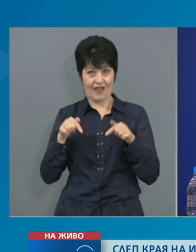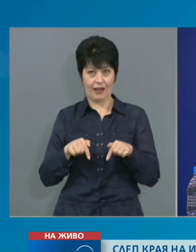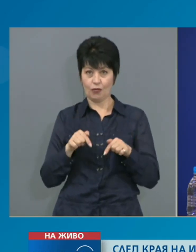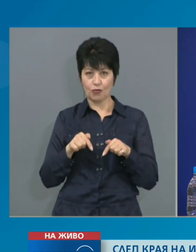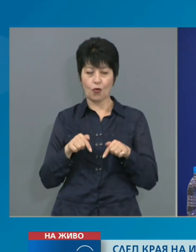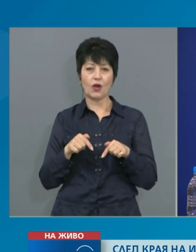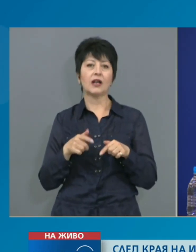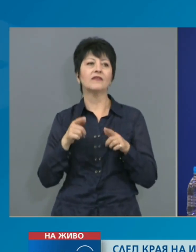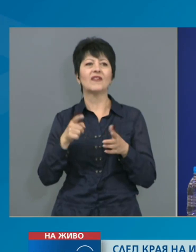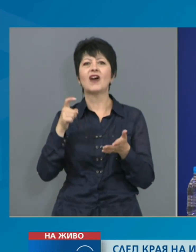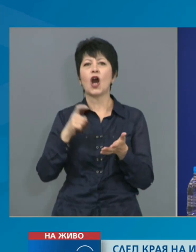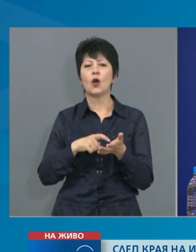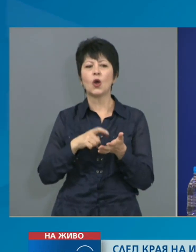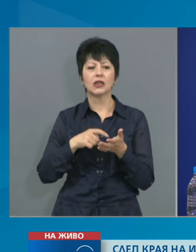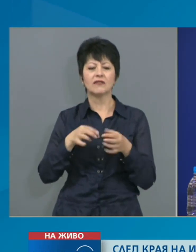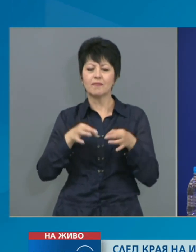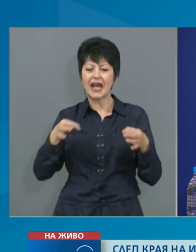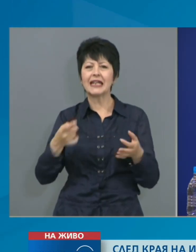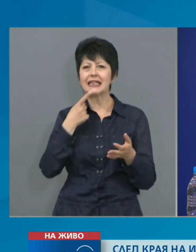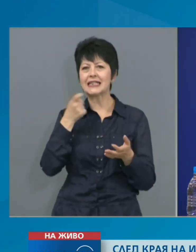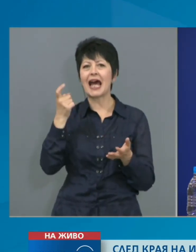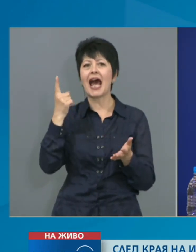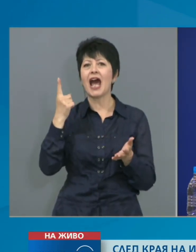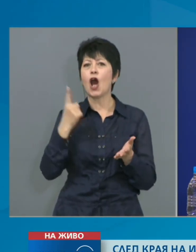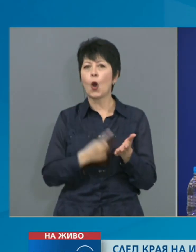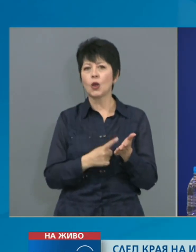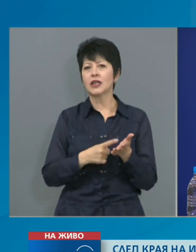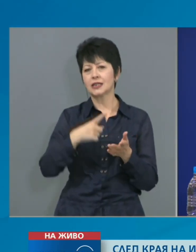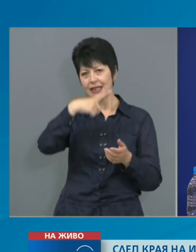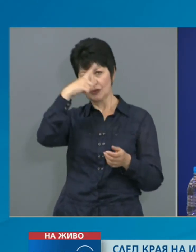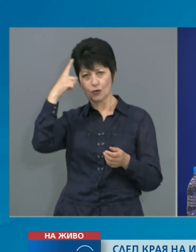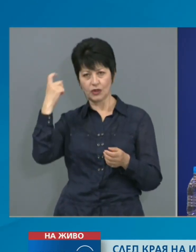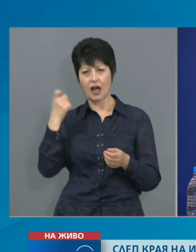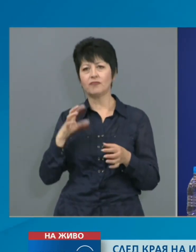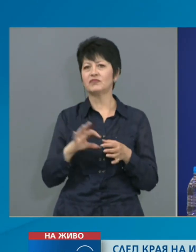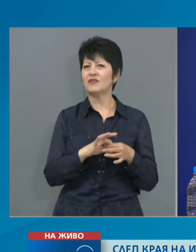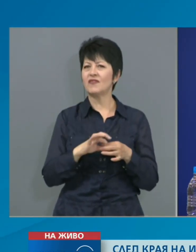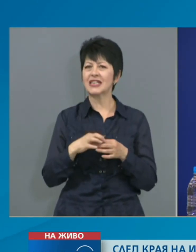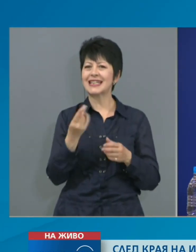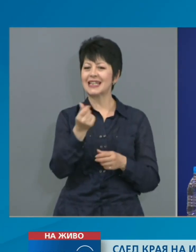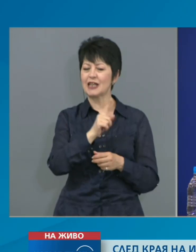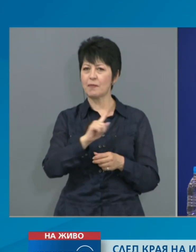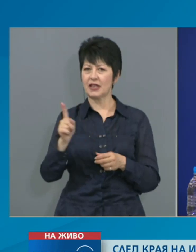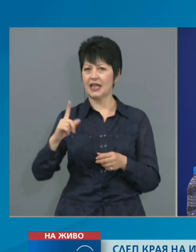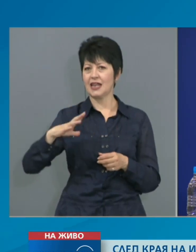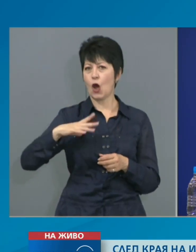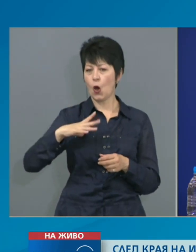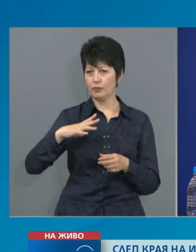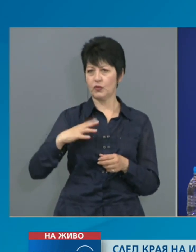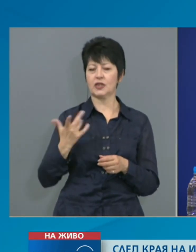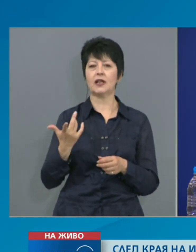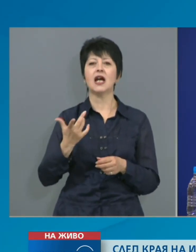Кодекса на труда и във връзка с неплатения отпуск, по отношение на Кодекса за социално